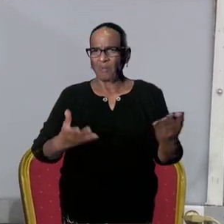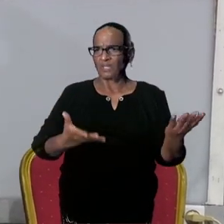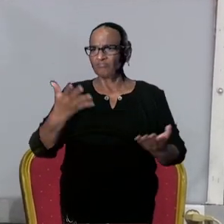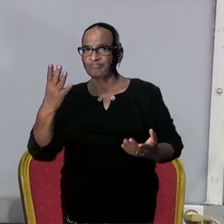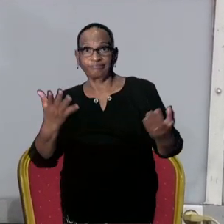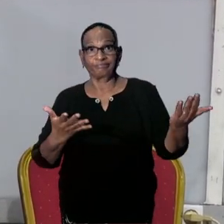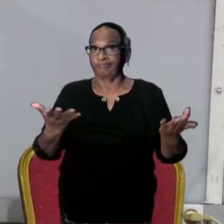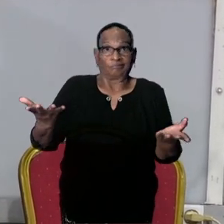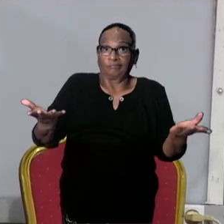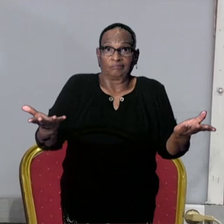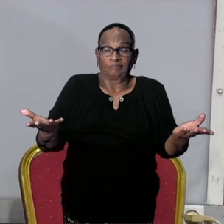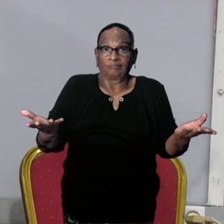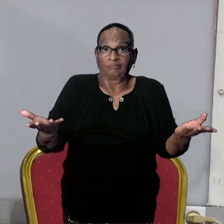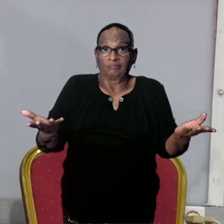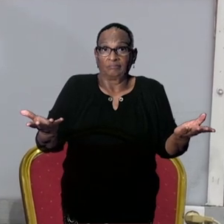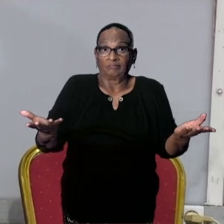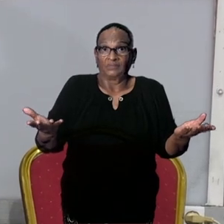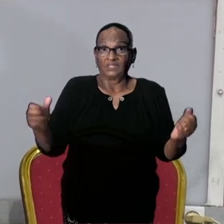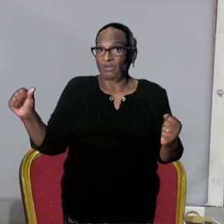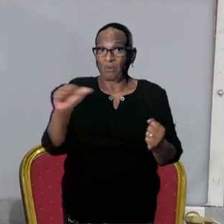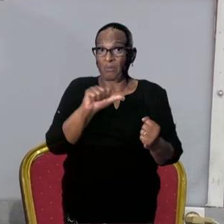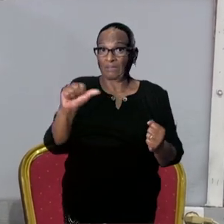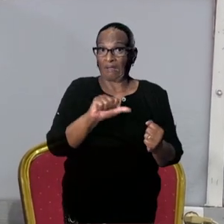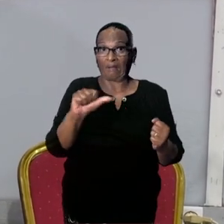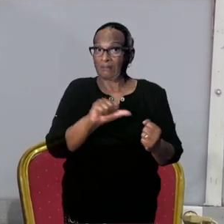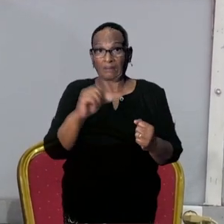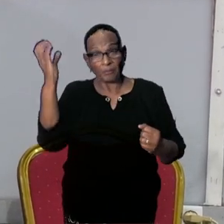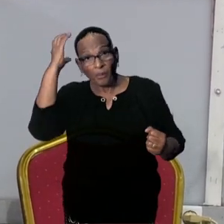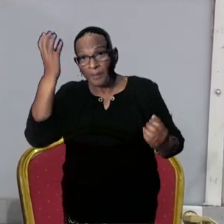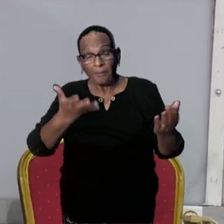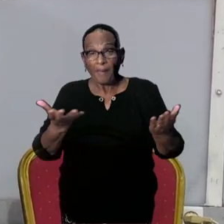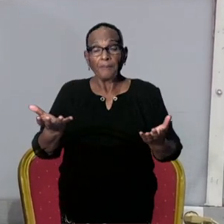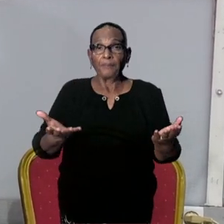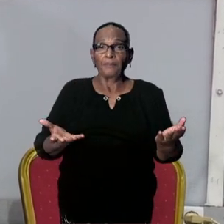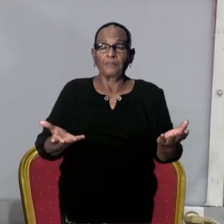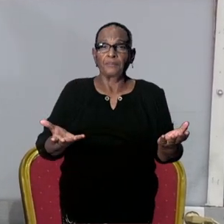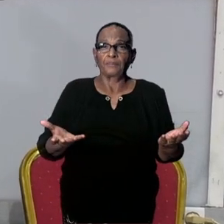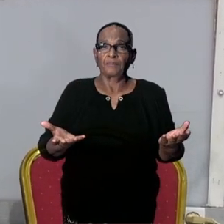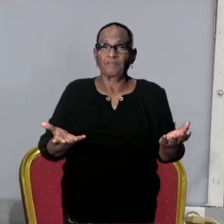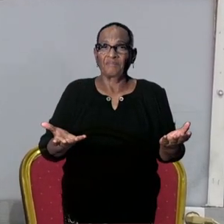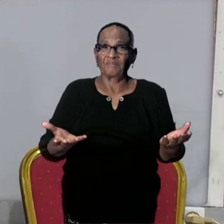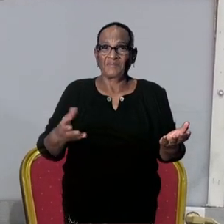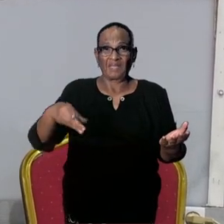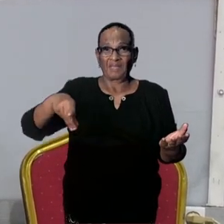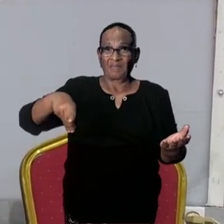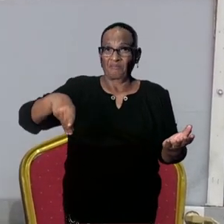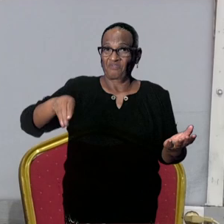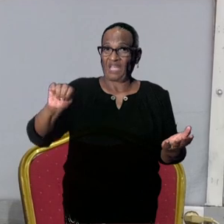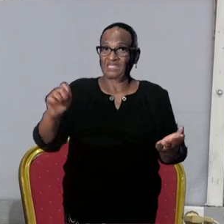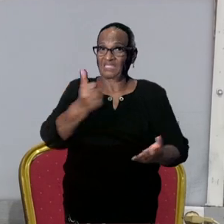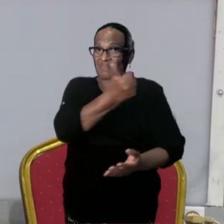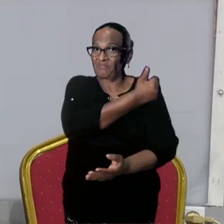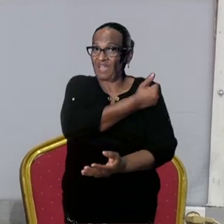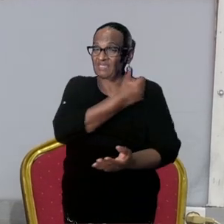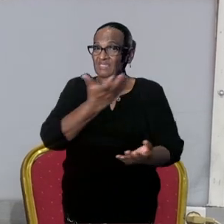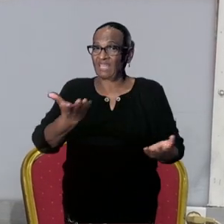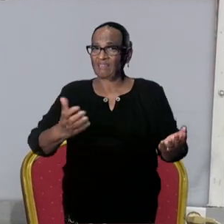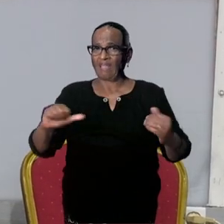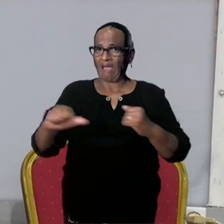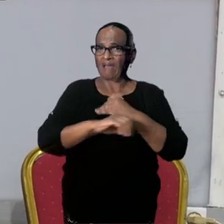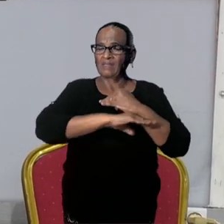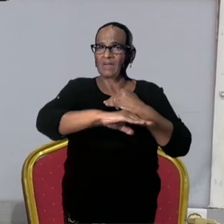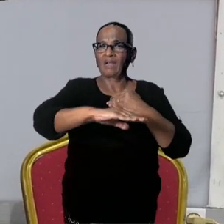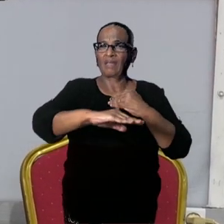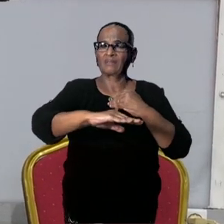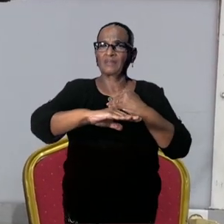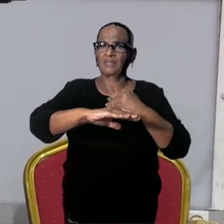redenen. Wat zijn die andere uiteenlopende redenen? Want nu hoor ik dat Pfizer-vaccin misschien wel via een ander land dan toch